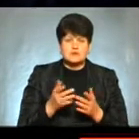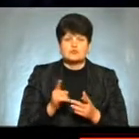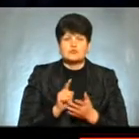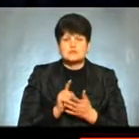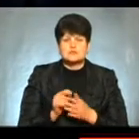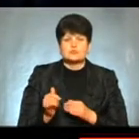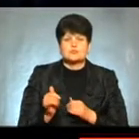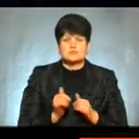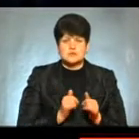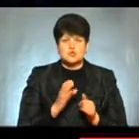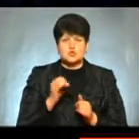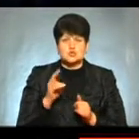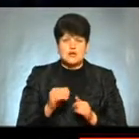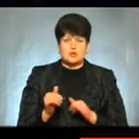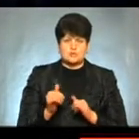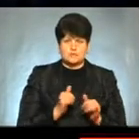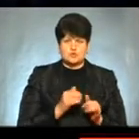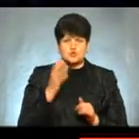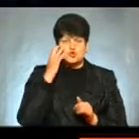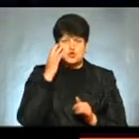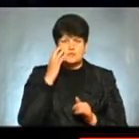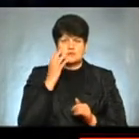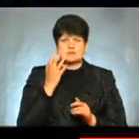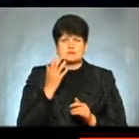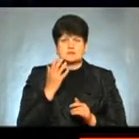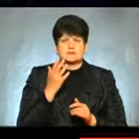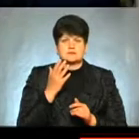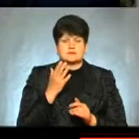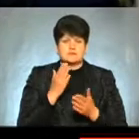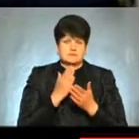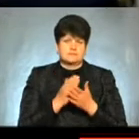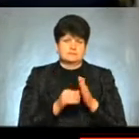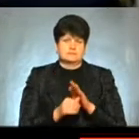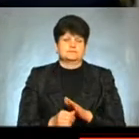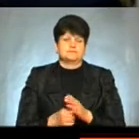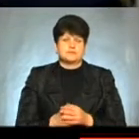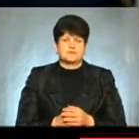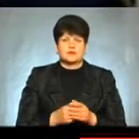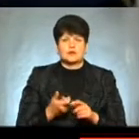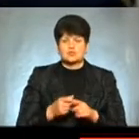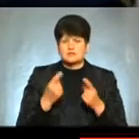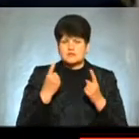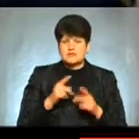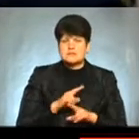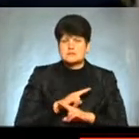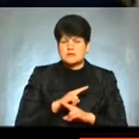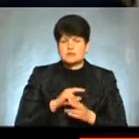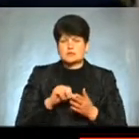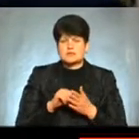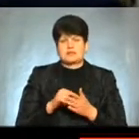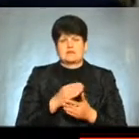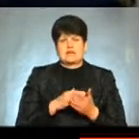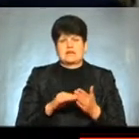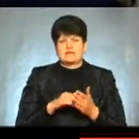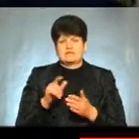пенсійному забезпеченні, в соціальному забезпеченні в Чорнобильській існують ознаки дискримінації Дуже висока смертність серед числа учасників ліквідації, дуже